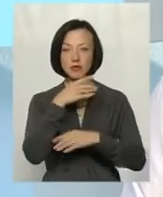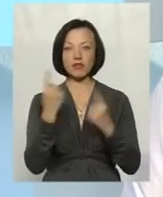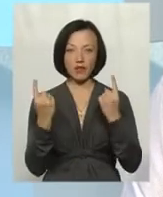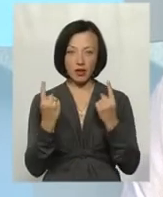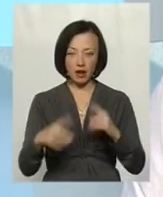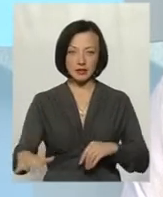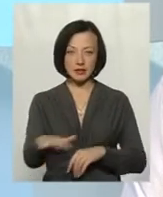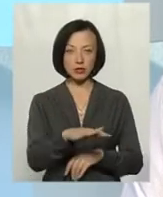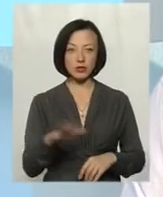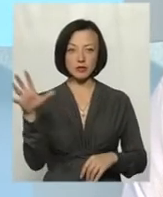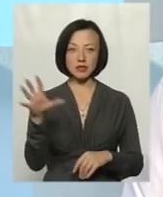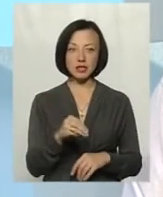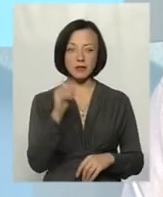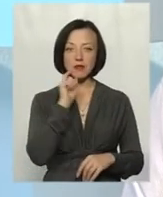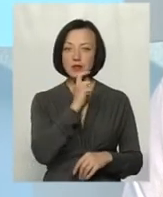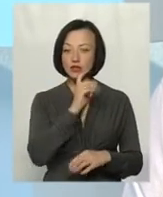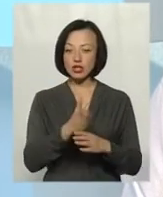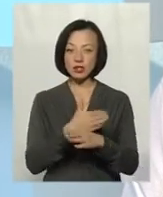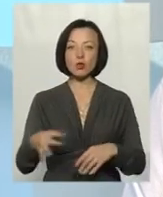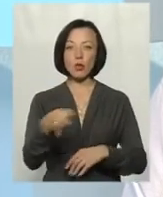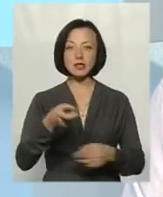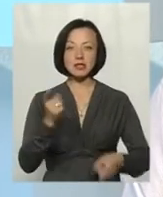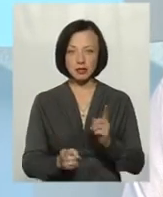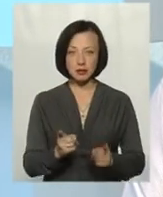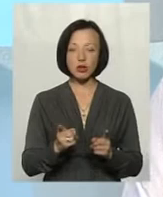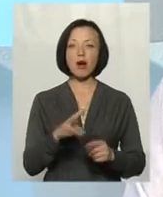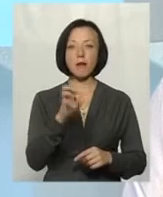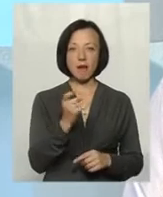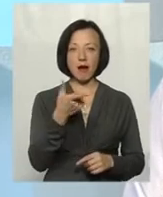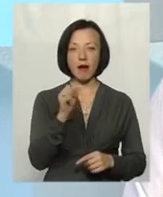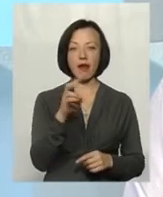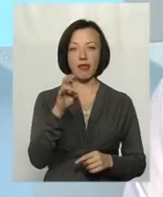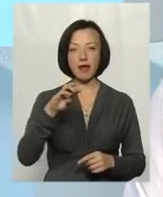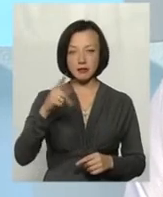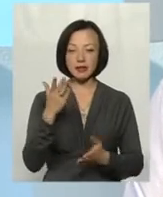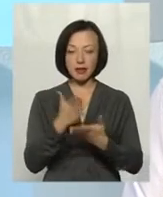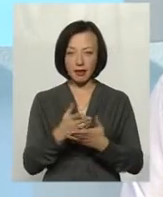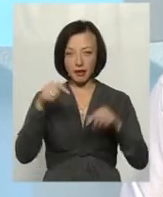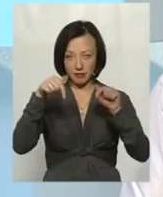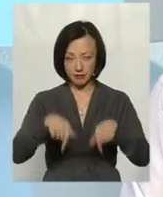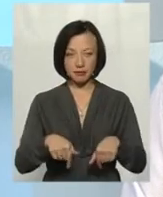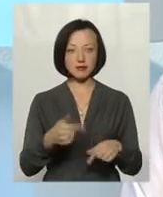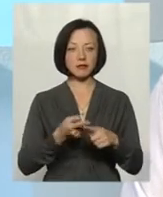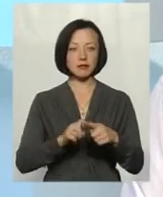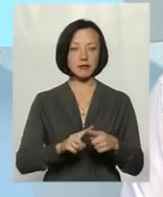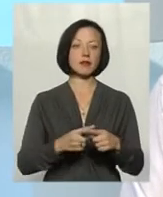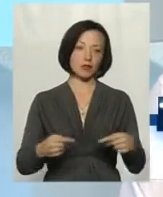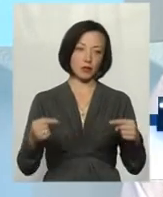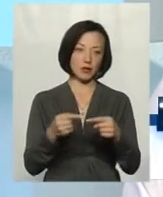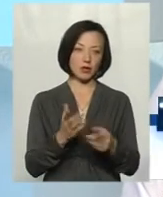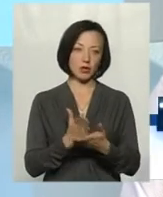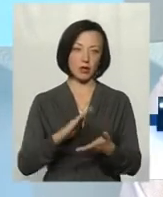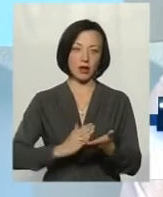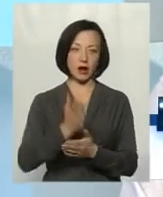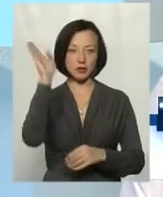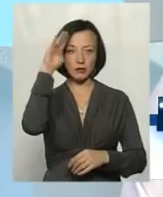практично всієї північної частини області дійсно Марганець у нас є в тектонічних зломах. І це відповідно, що якіс